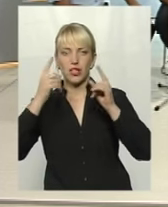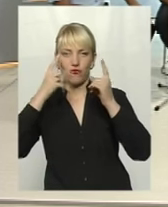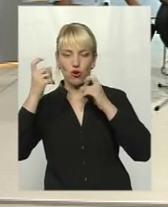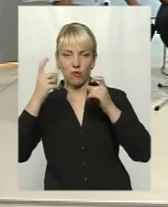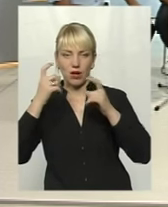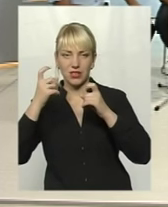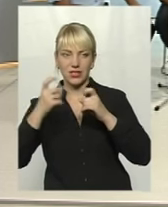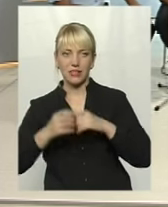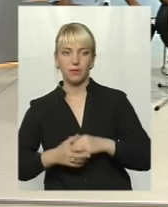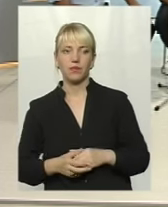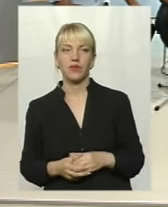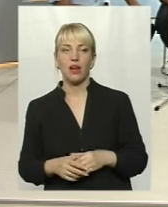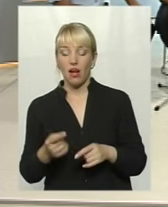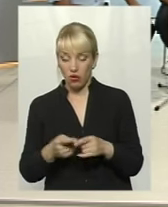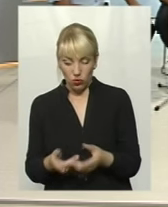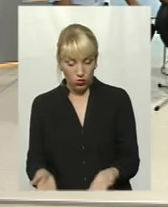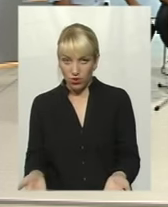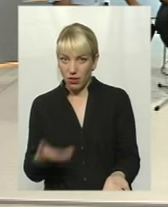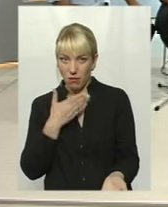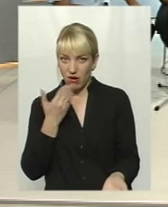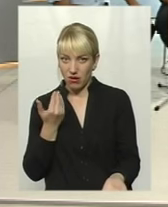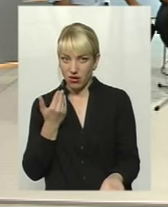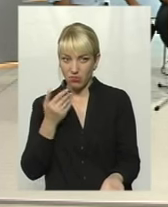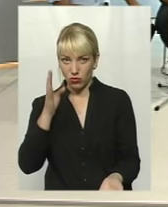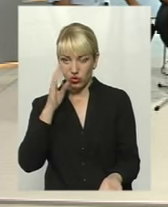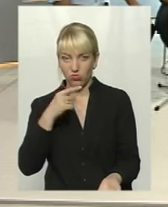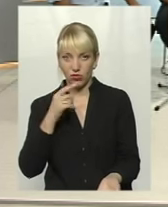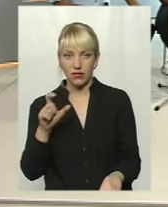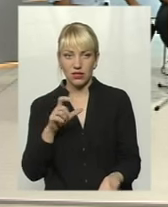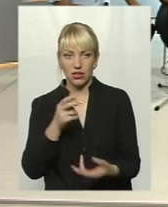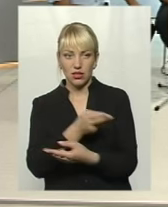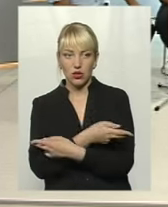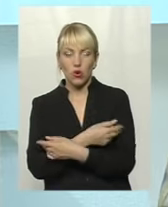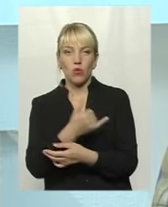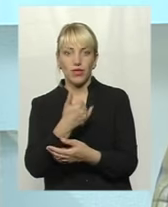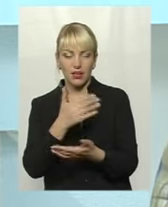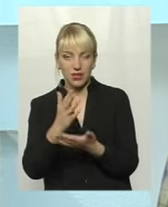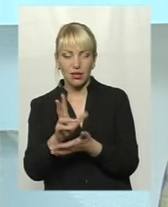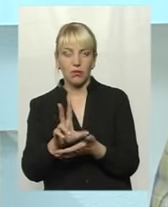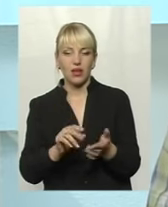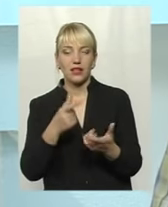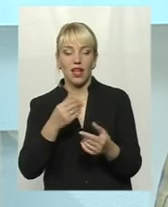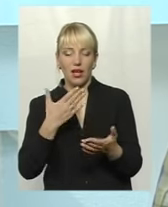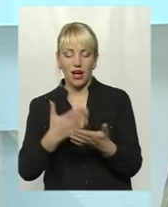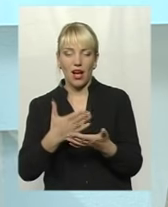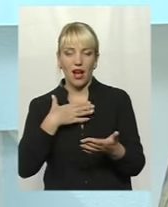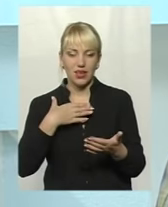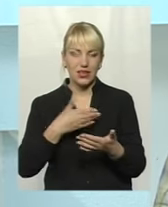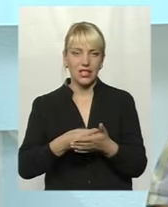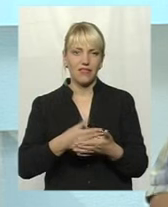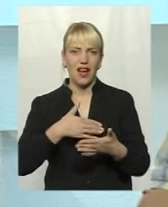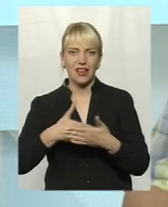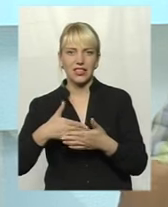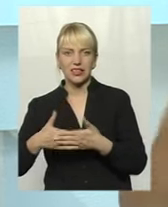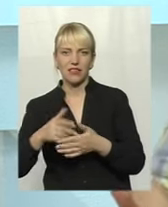І у нас є приклади об'єднаних громад, які дуже активно ведуть свій сайт, де вже мають там по 500 підписників,